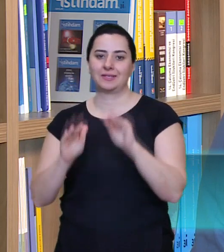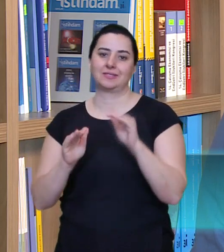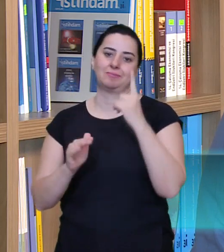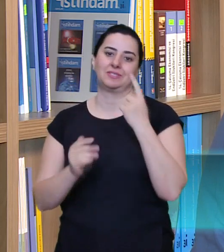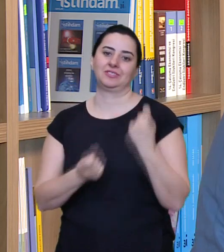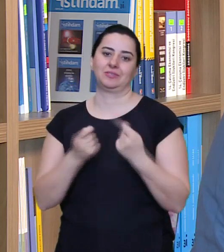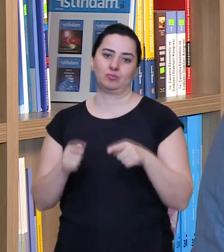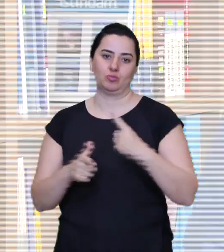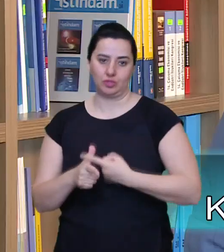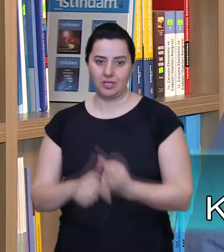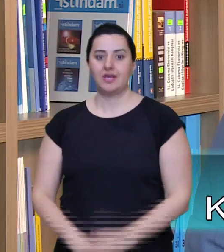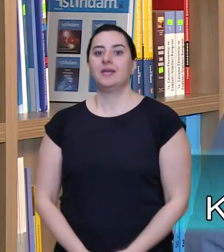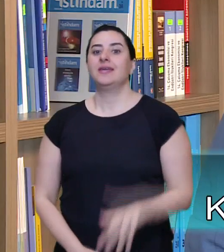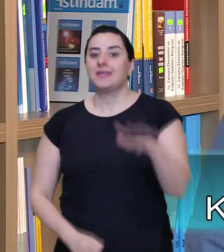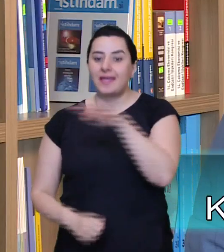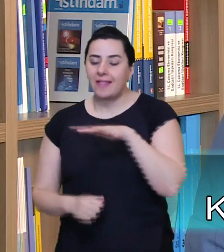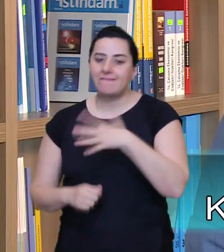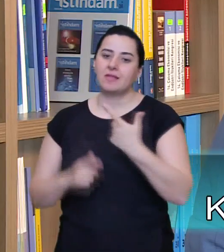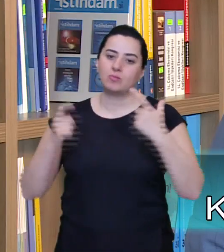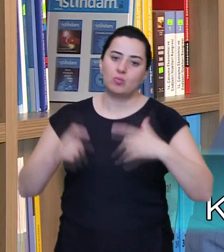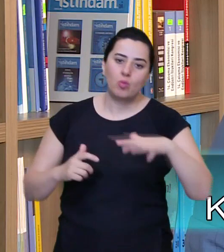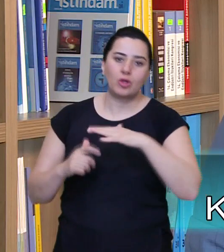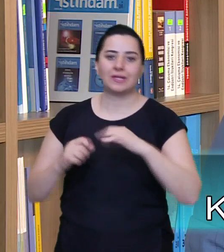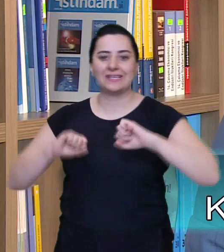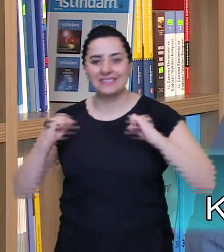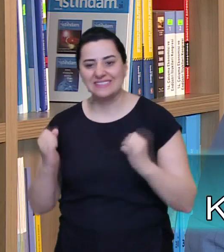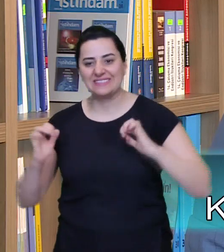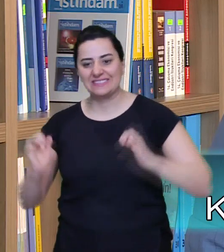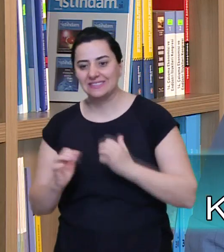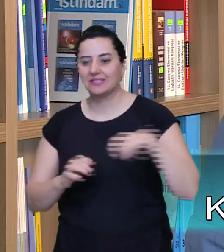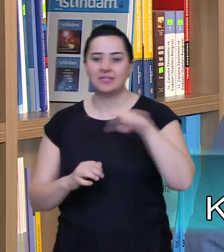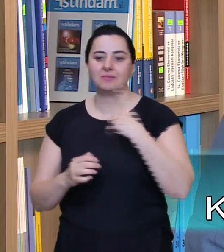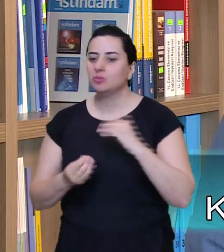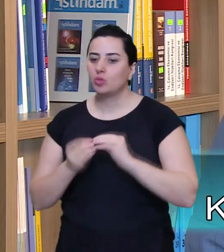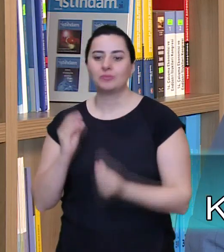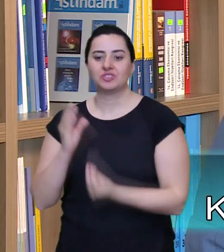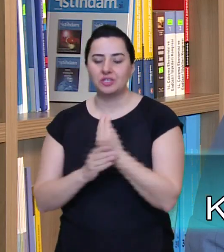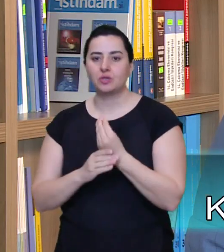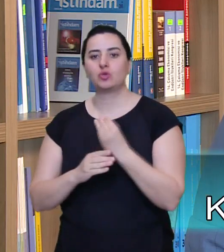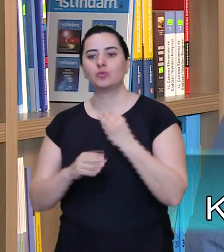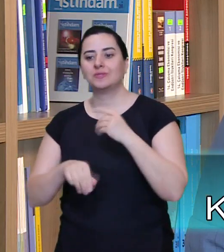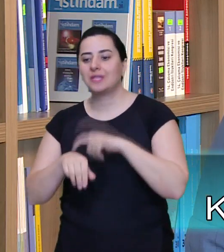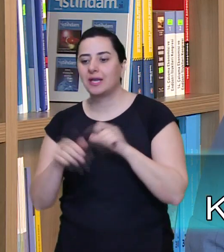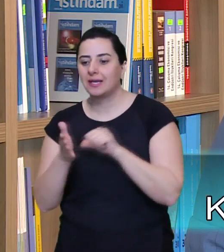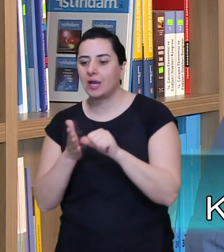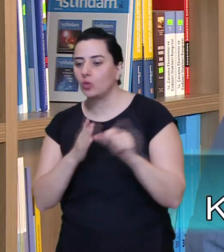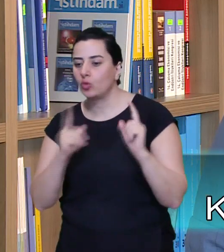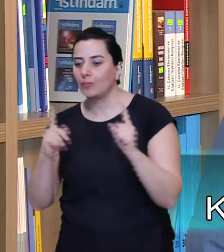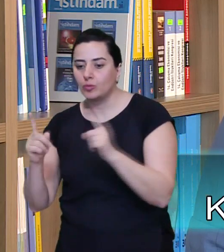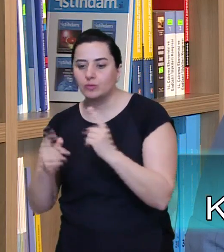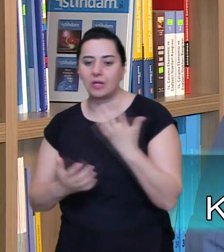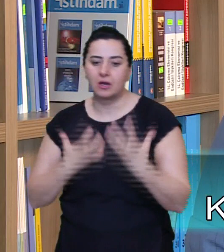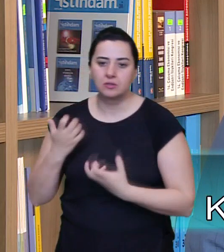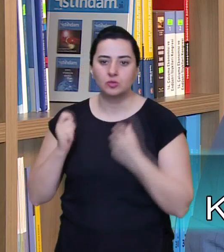desteği sağlayan bir uygulamadır. Genel ekonomik, sektörel veya bölgesel kriz ile ıssal etkilerden kaynaklanan, dönemsel durumlardan